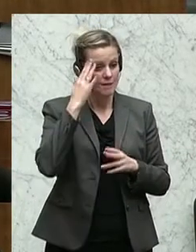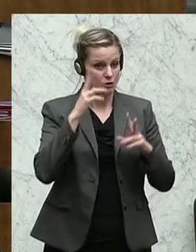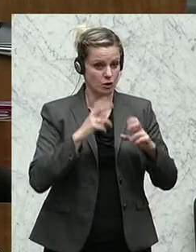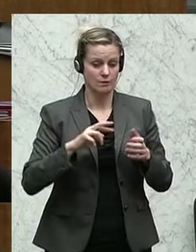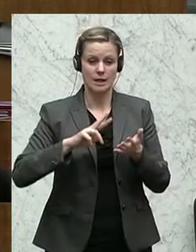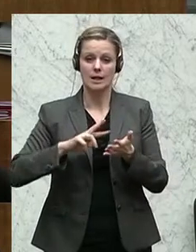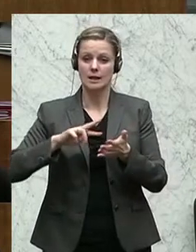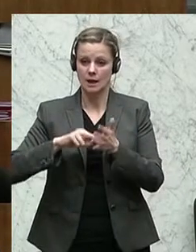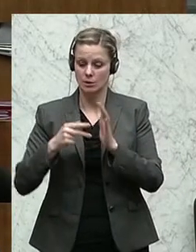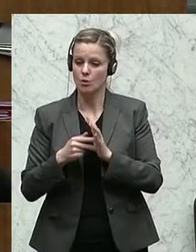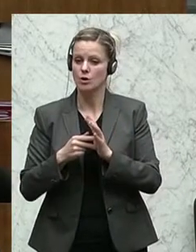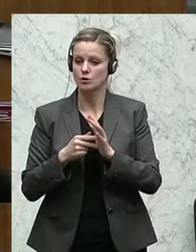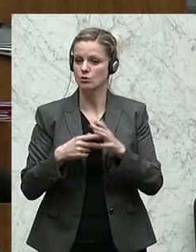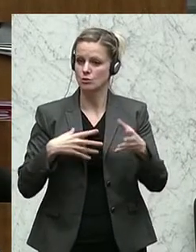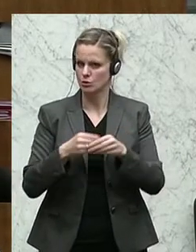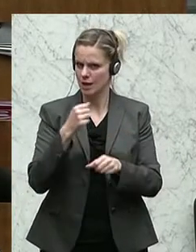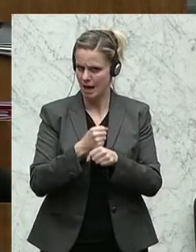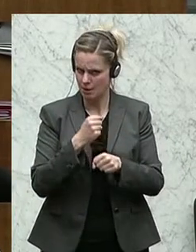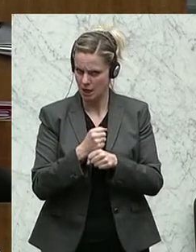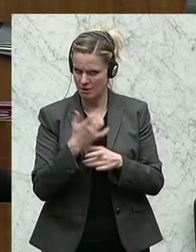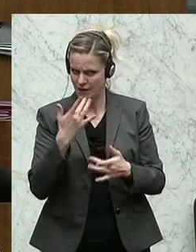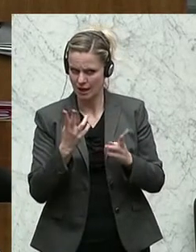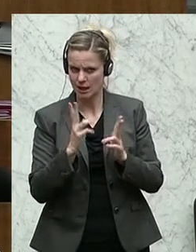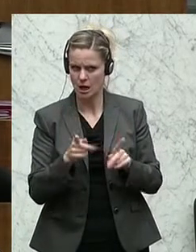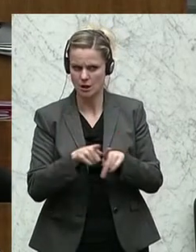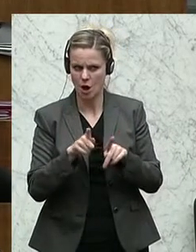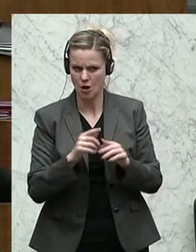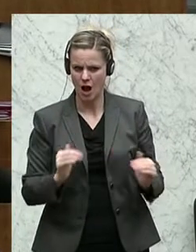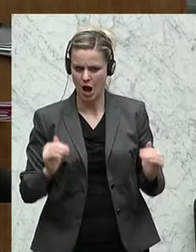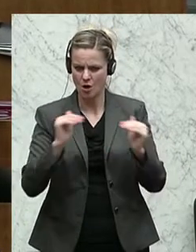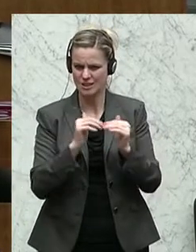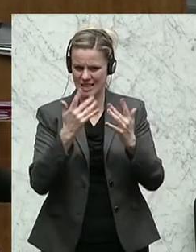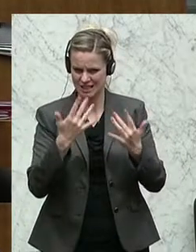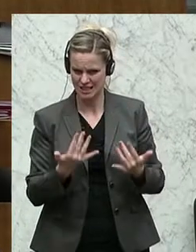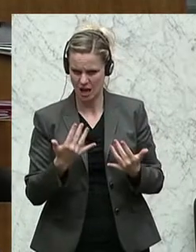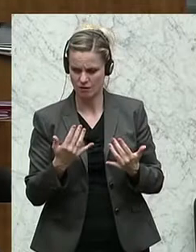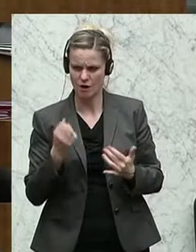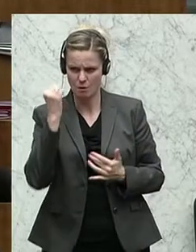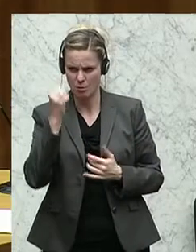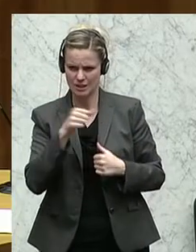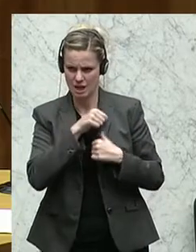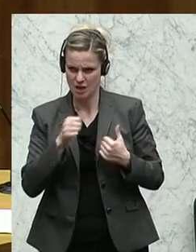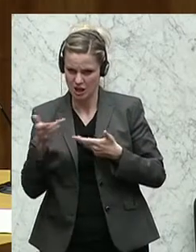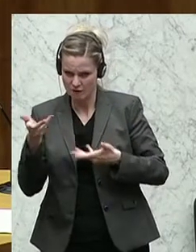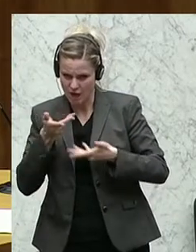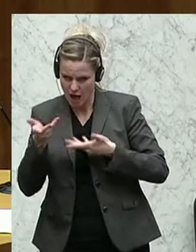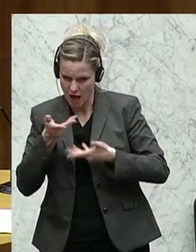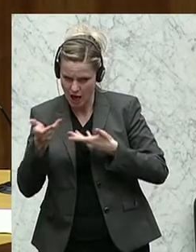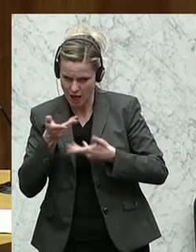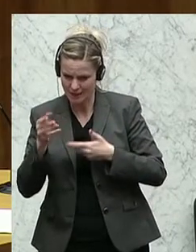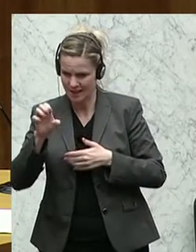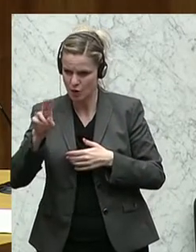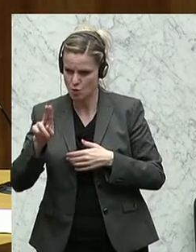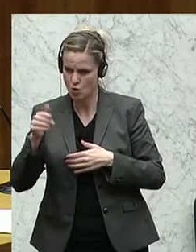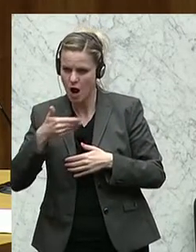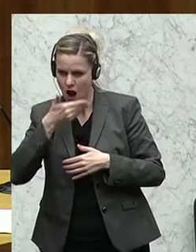Zusammenarbeit auch Ausgleichszahlungen für jene Studierenden aus Bosnien-Herzogowina verhandeln, die als EU-Ausländer